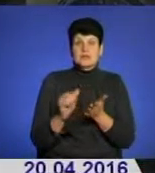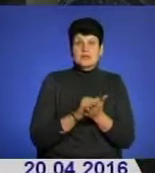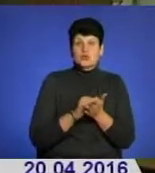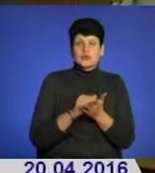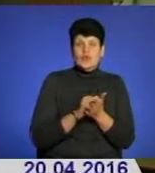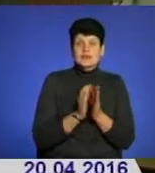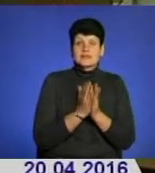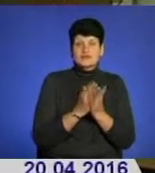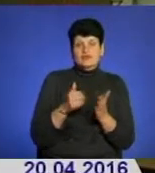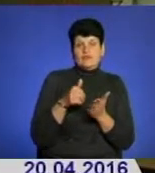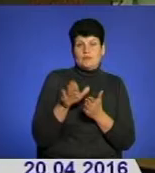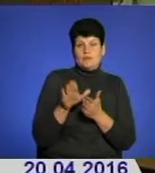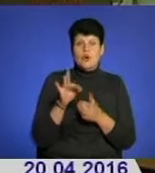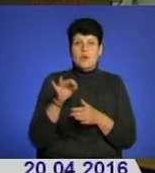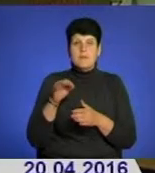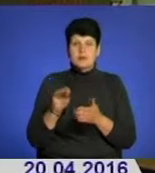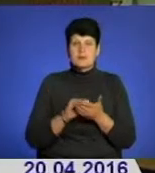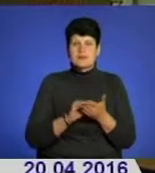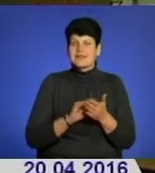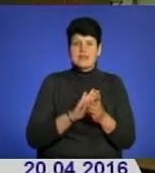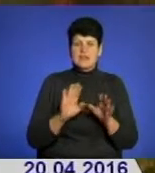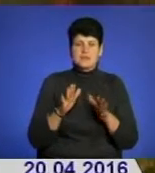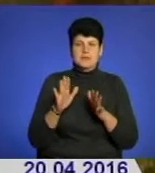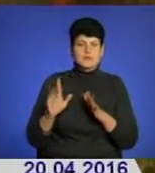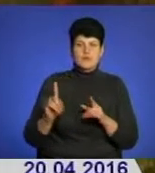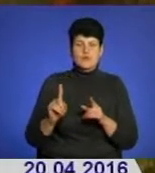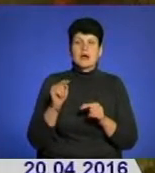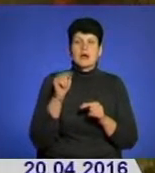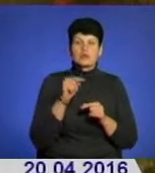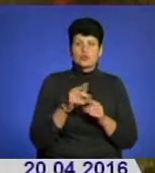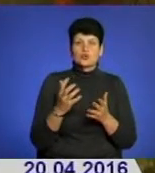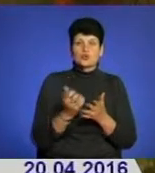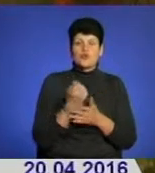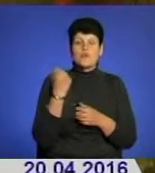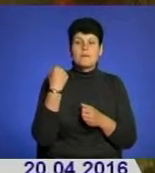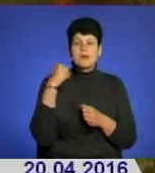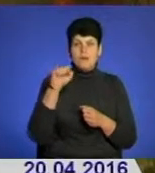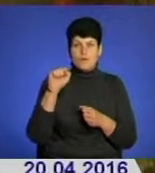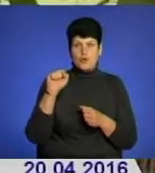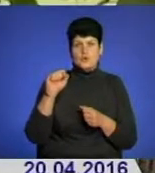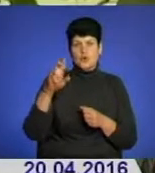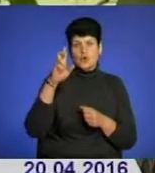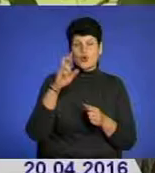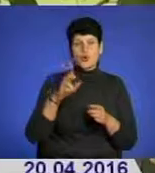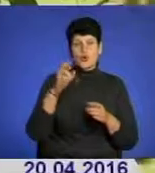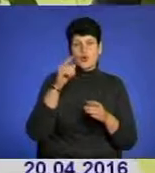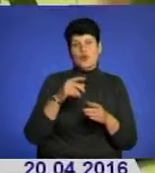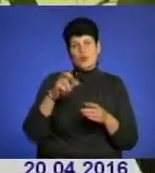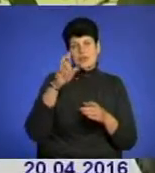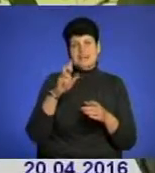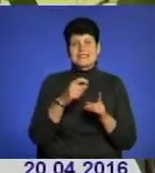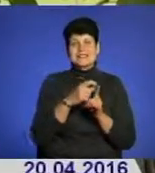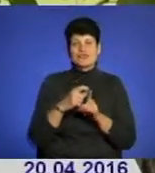відмовилась. Роман був написаний не випадково, каже авторка, а тому і здобув перемогу на коронації слова у 2010